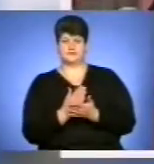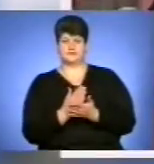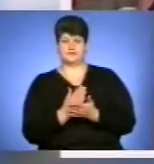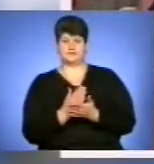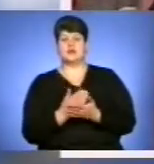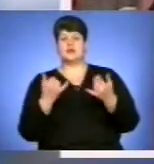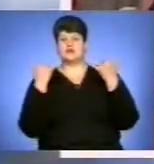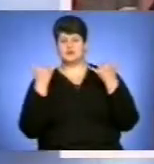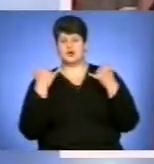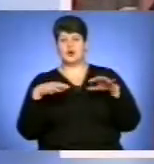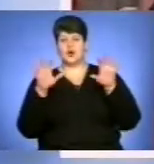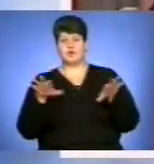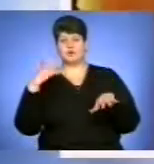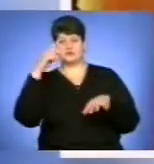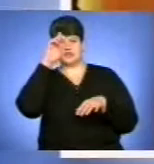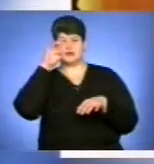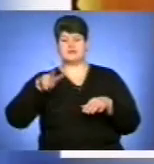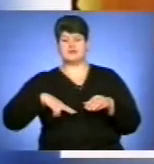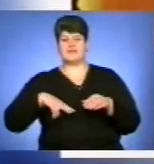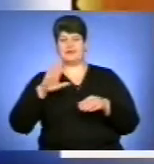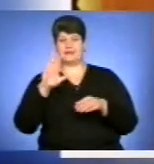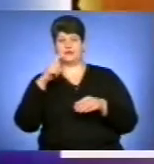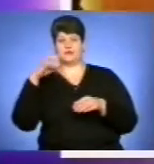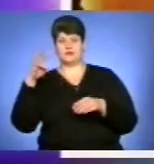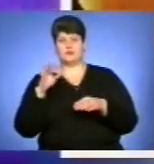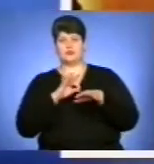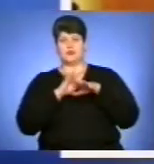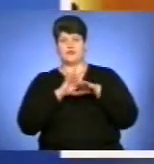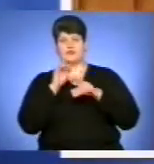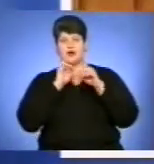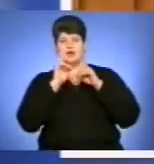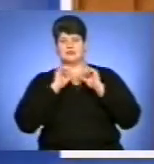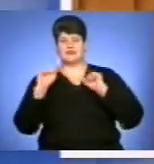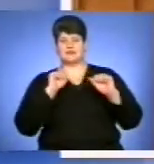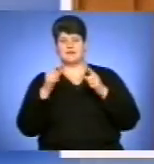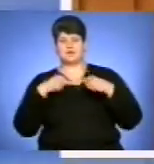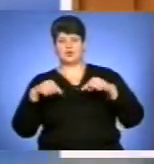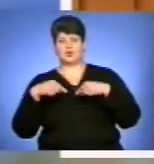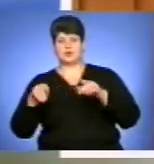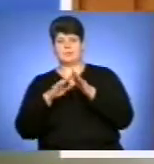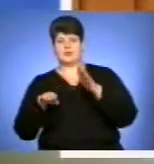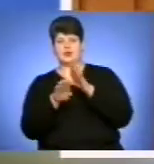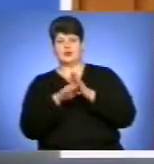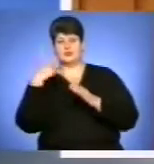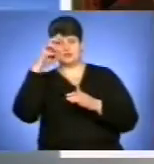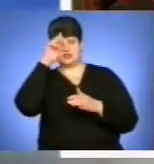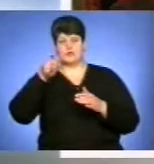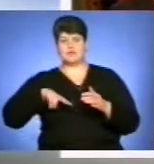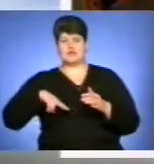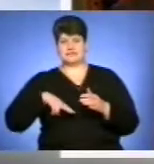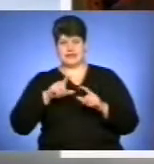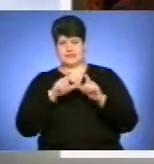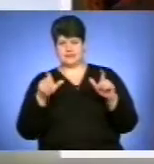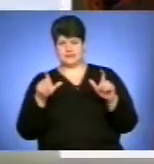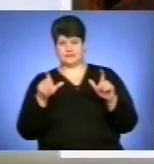Сьогодні голова обласної державної адміністрації Лантин Хоптян провів нараду з керівниками структурних підрозділів обласної державної адміністрації,